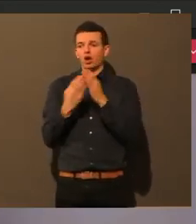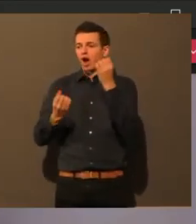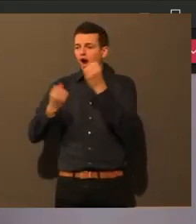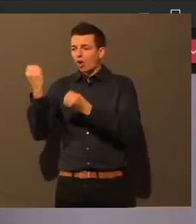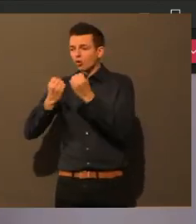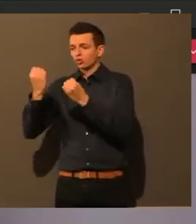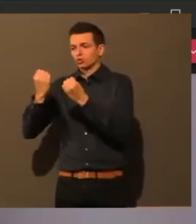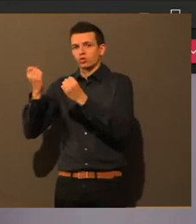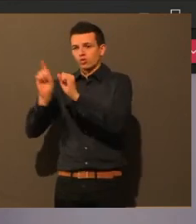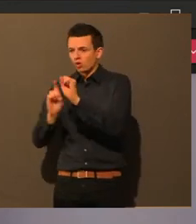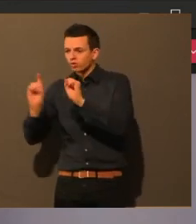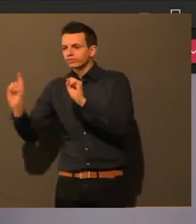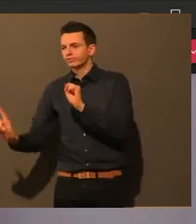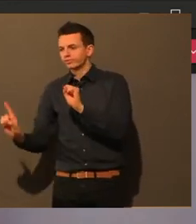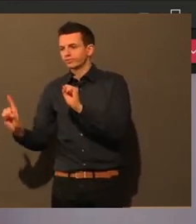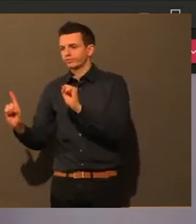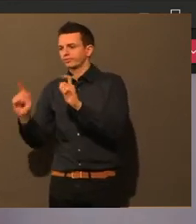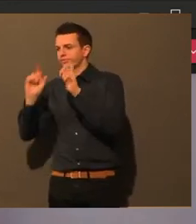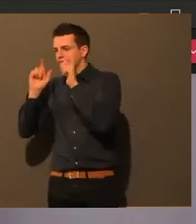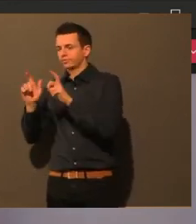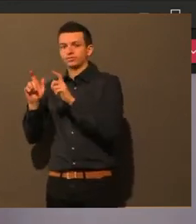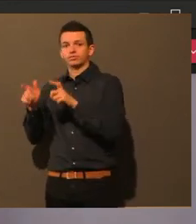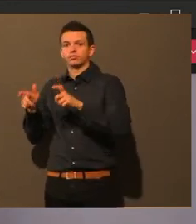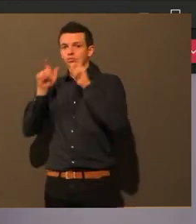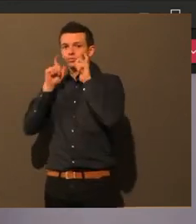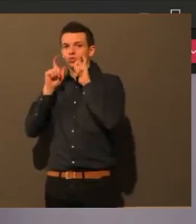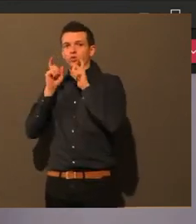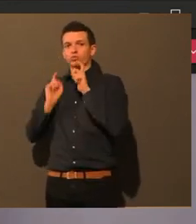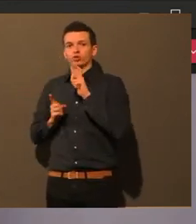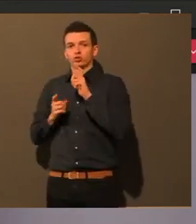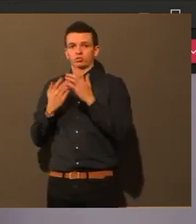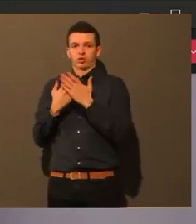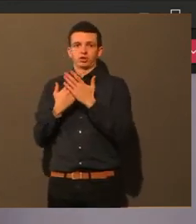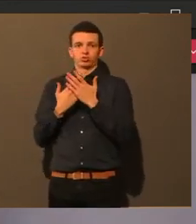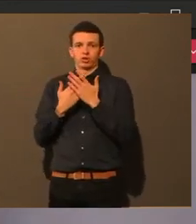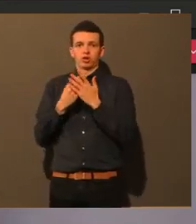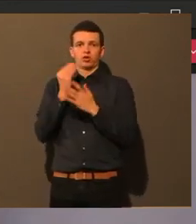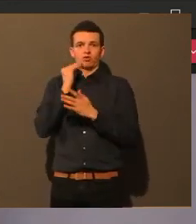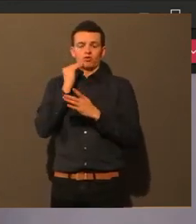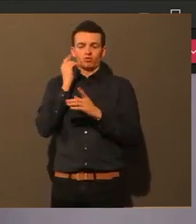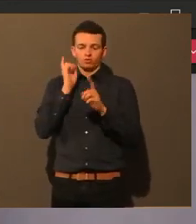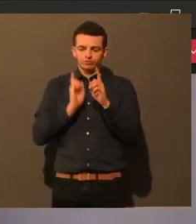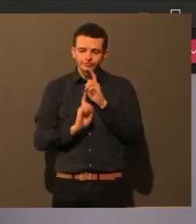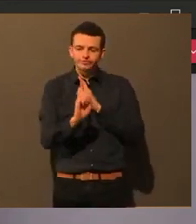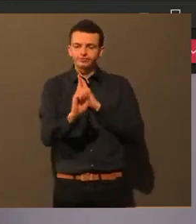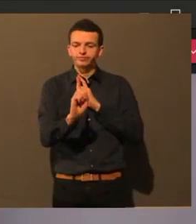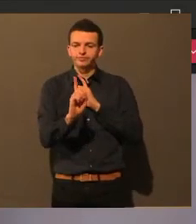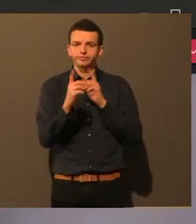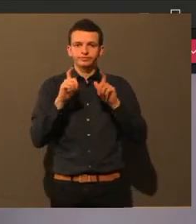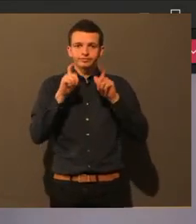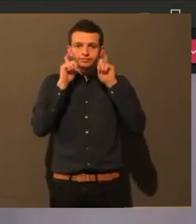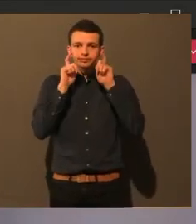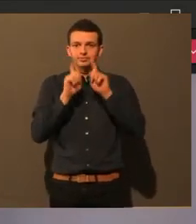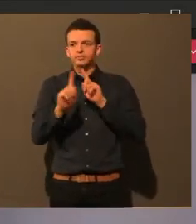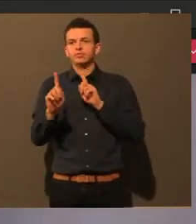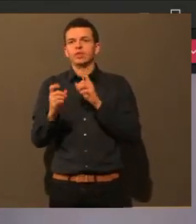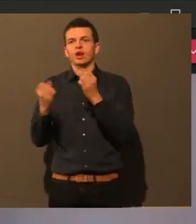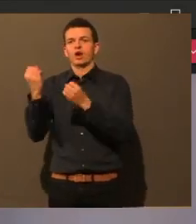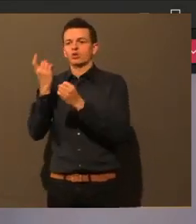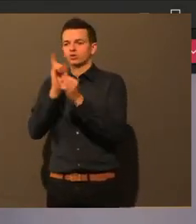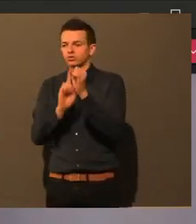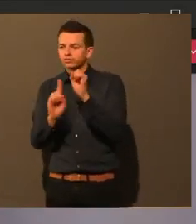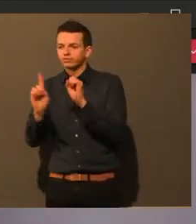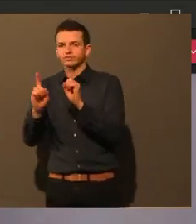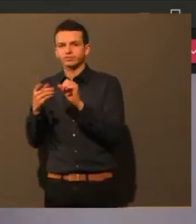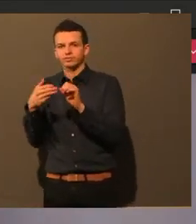Auto, dann setze ich sie wieder ab. Und unter anderem, ich finde, das ist auch so ein bisschen was, was mit gemeinsam zu tun hat. Wir haben sehr